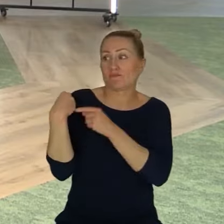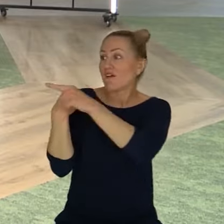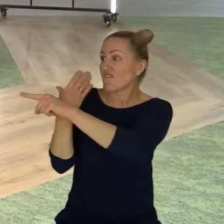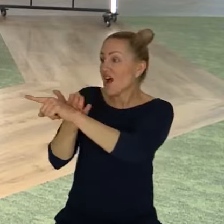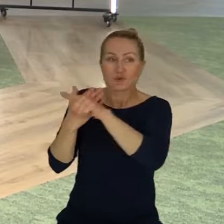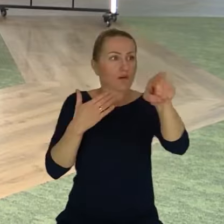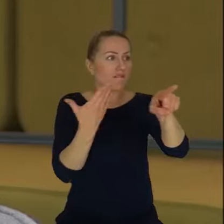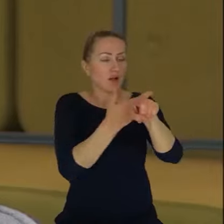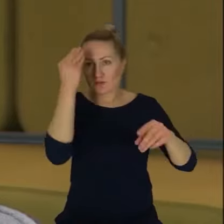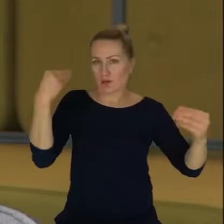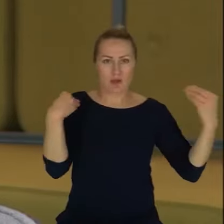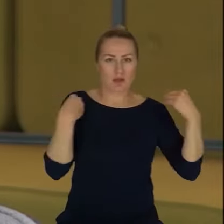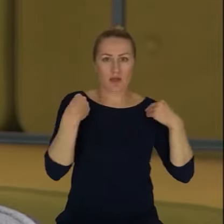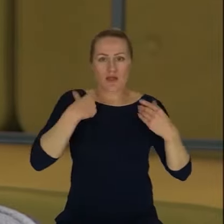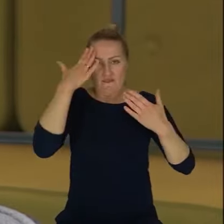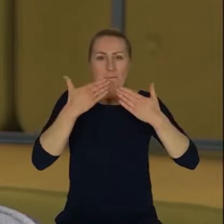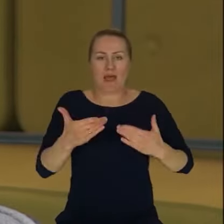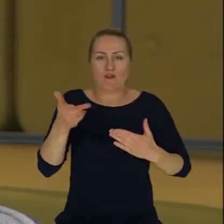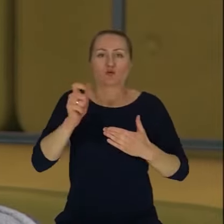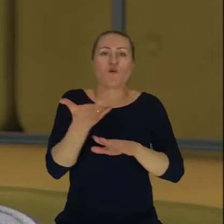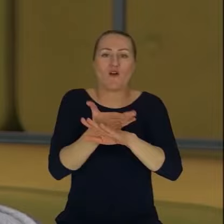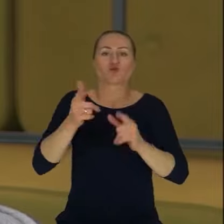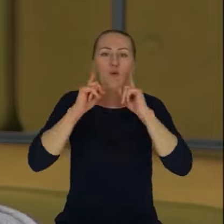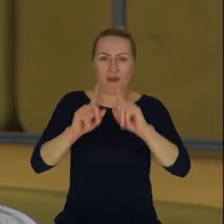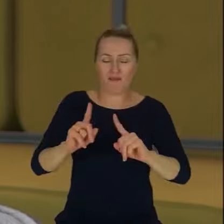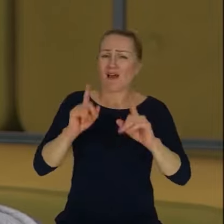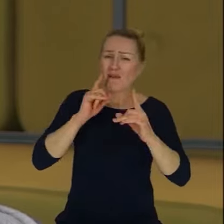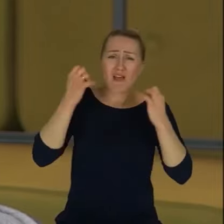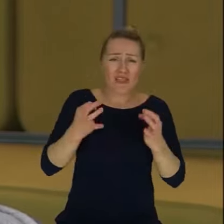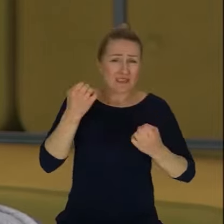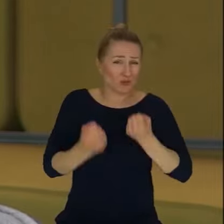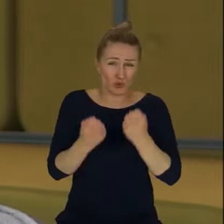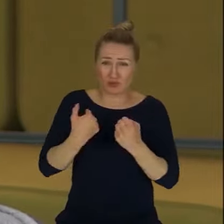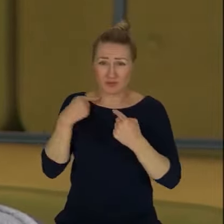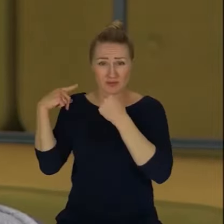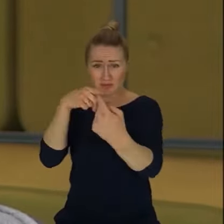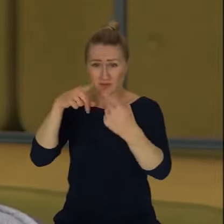się dyskutuje dzisiaj z ludźmi, którzy dyskutują na podstawie argumentów zaczerpniętych z YouTube'a,